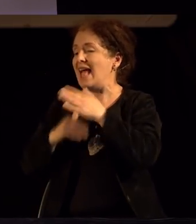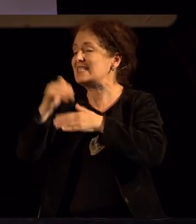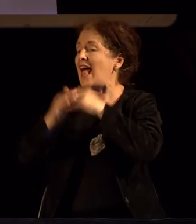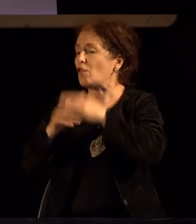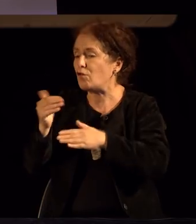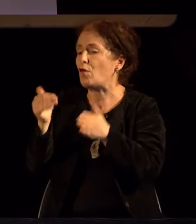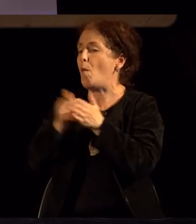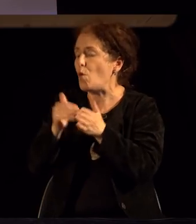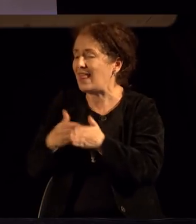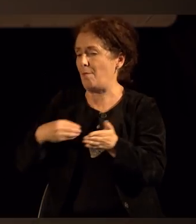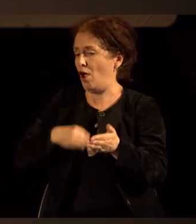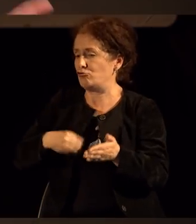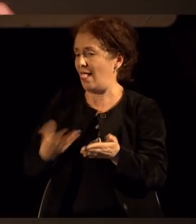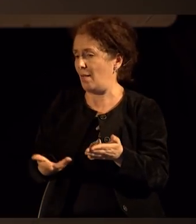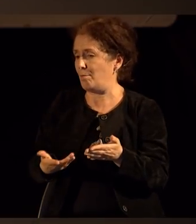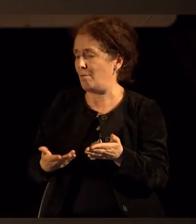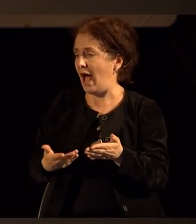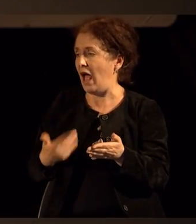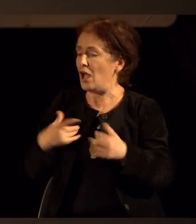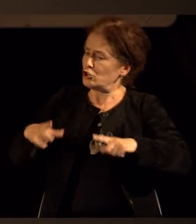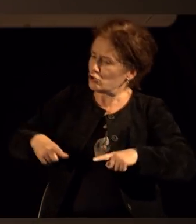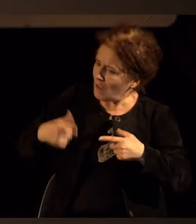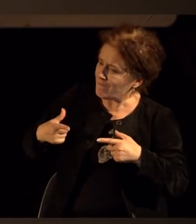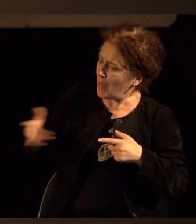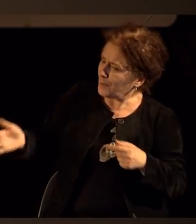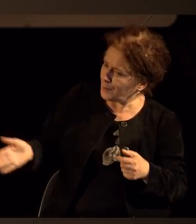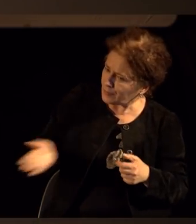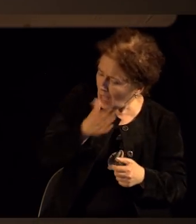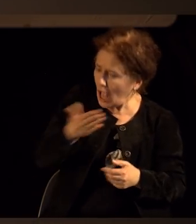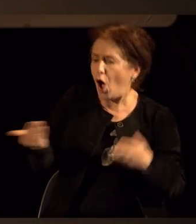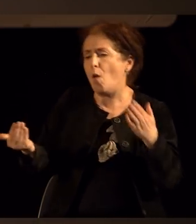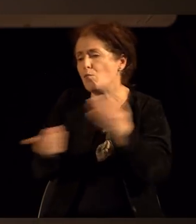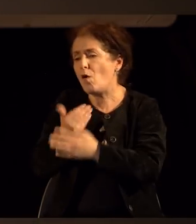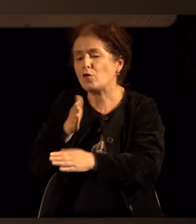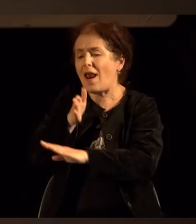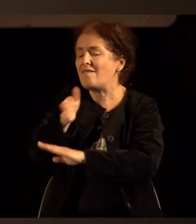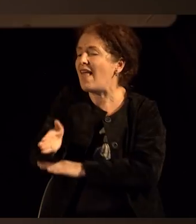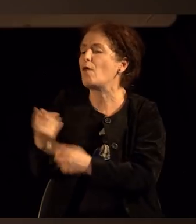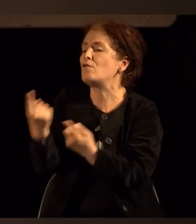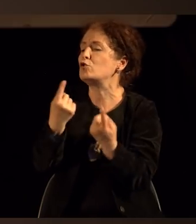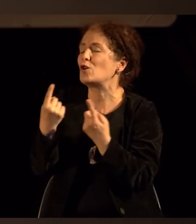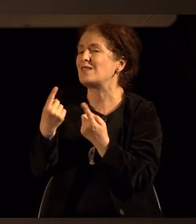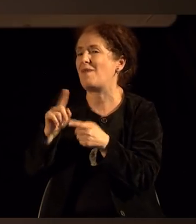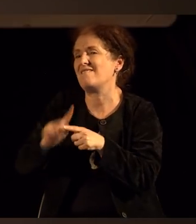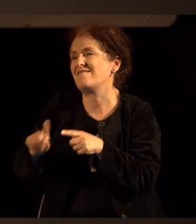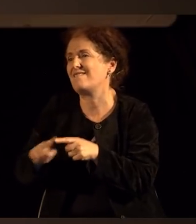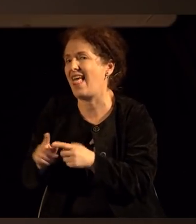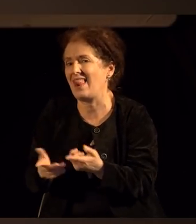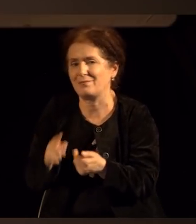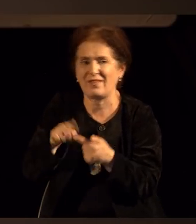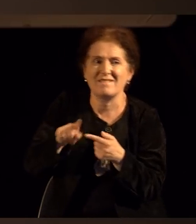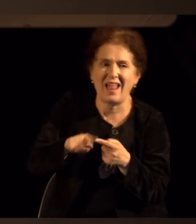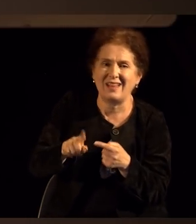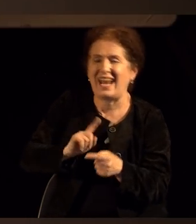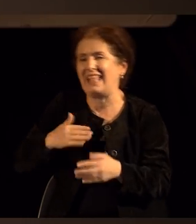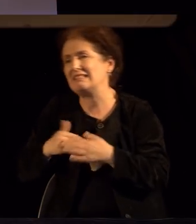потреба желба, па ќе се и живее. И повторно мораме да влеземе во состоија на недостаток или во